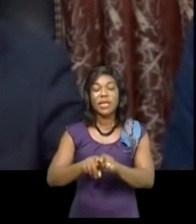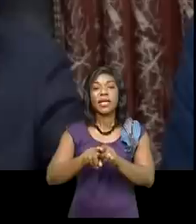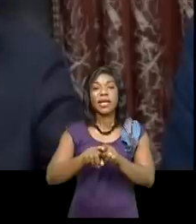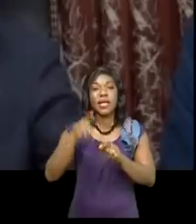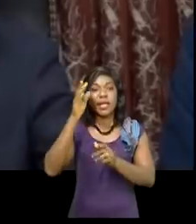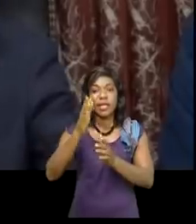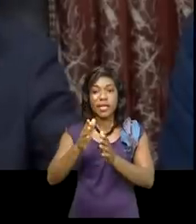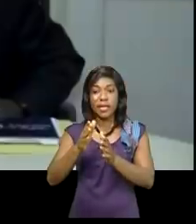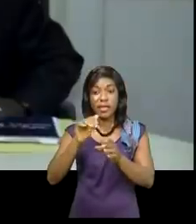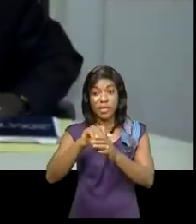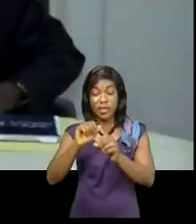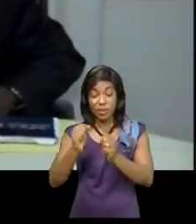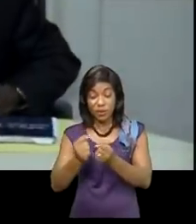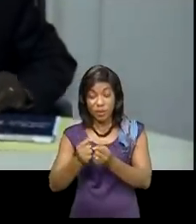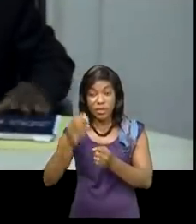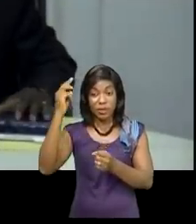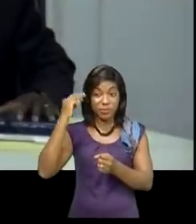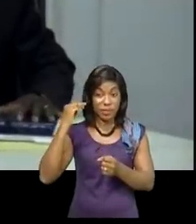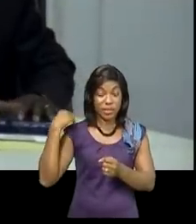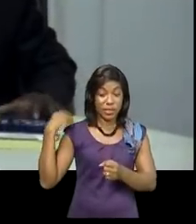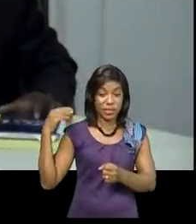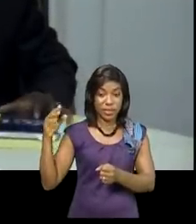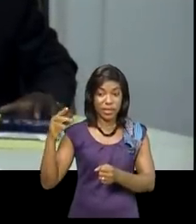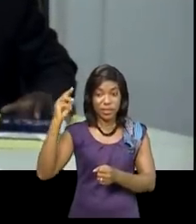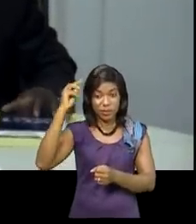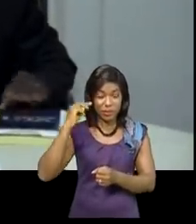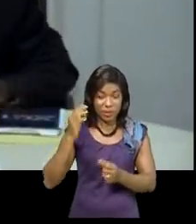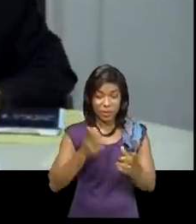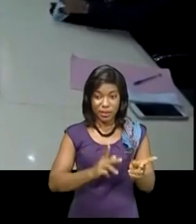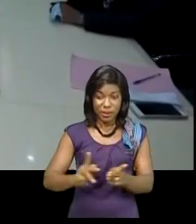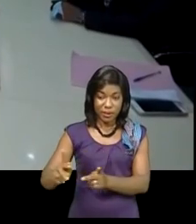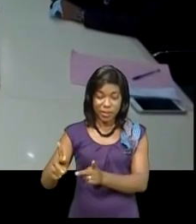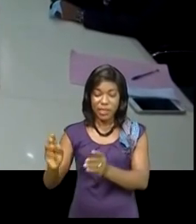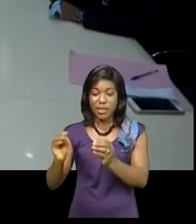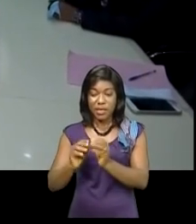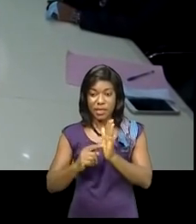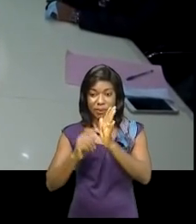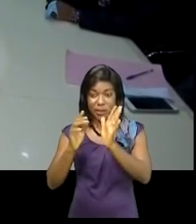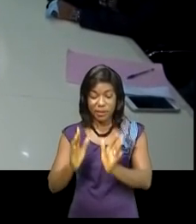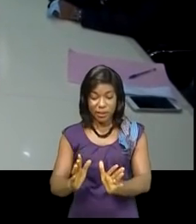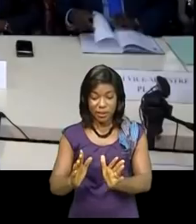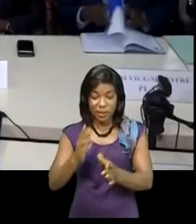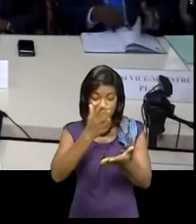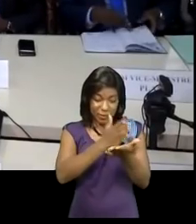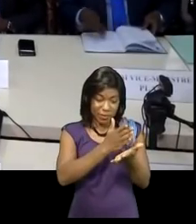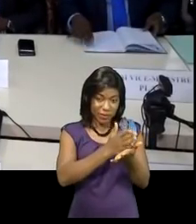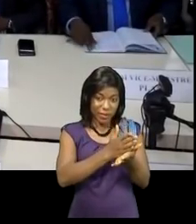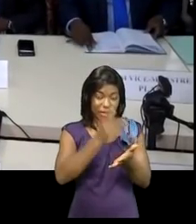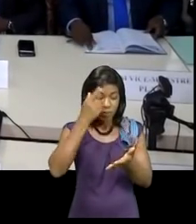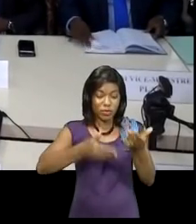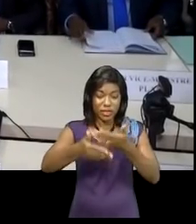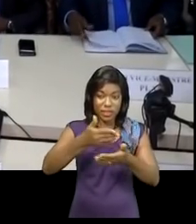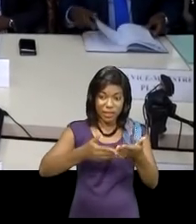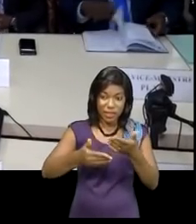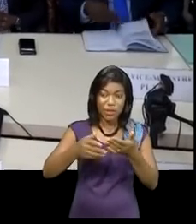démarche entreprise par le ministre d'État, ministre du Plan, en réunissant les représentants du secteur privé pour des échanges